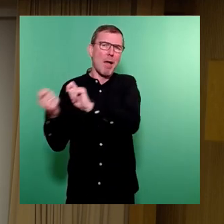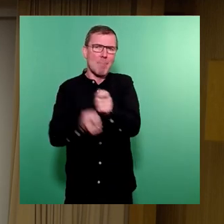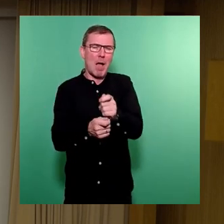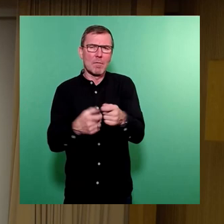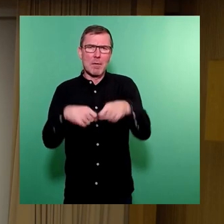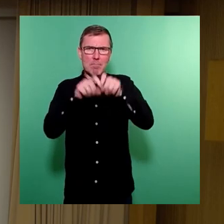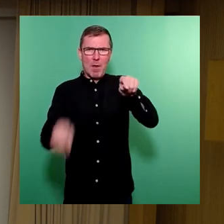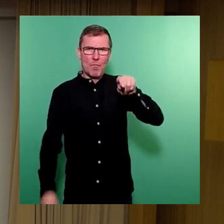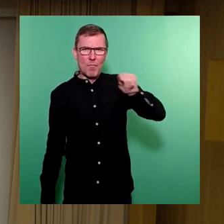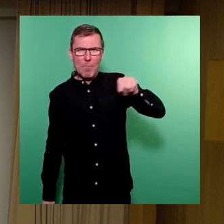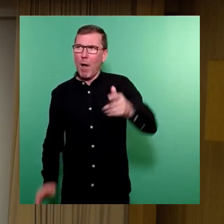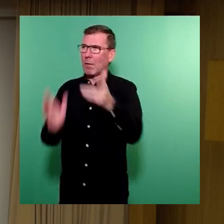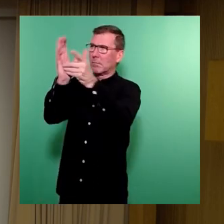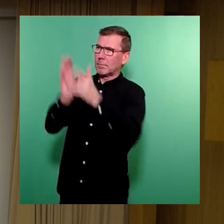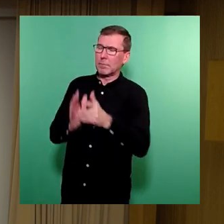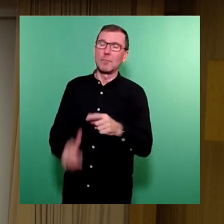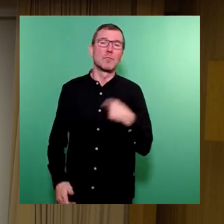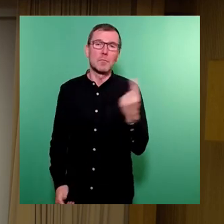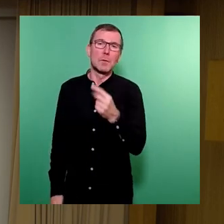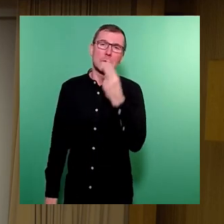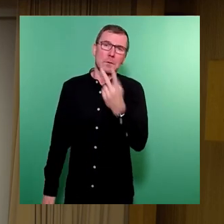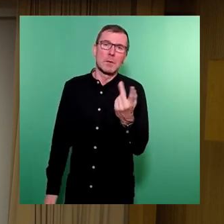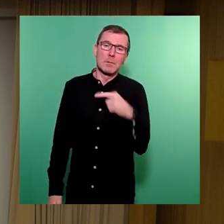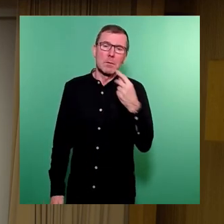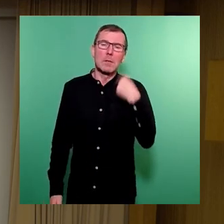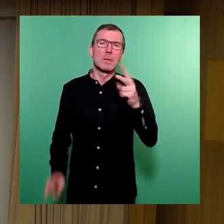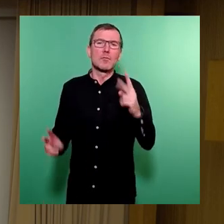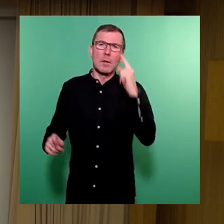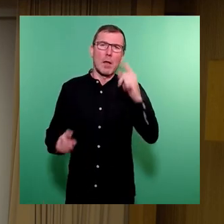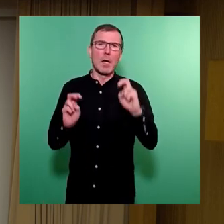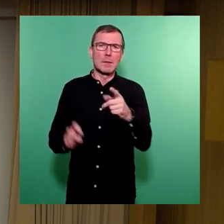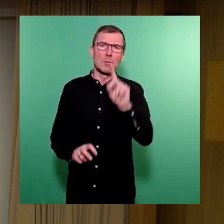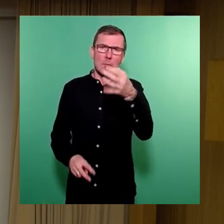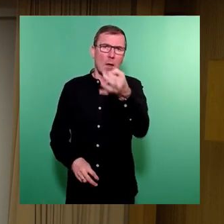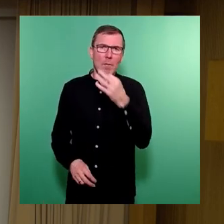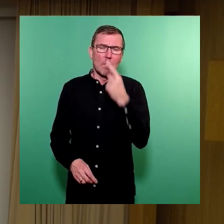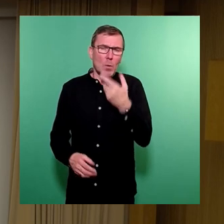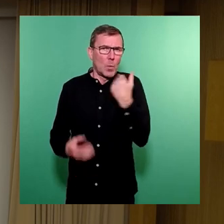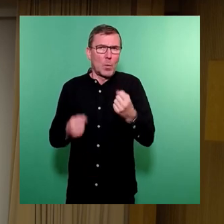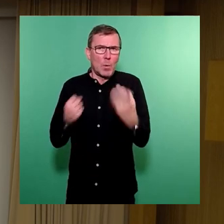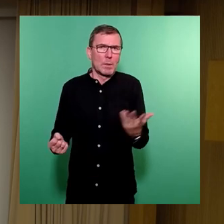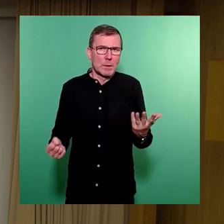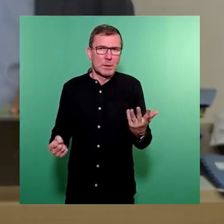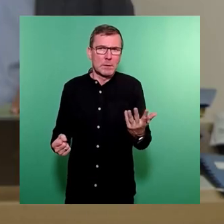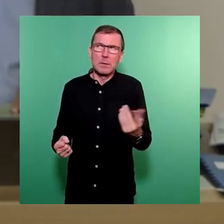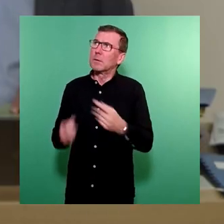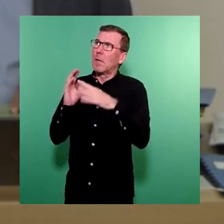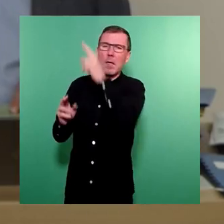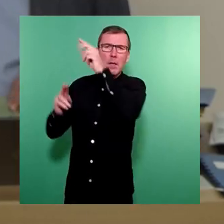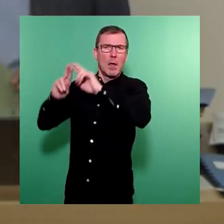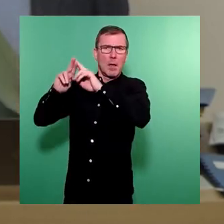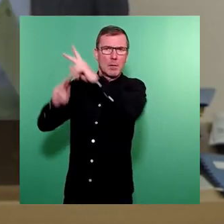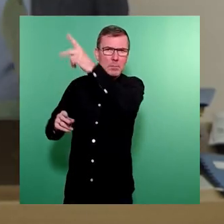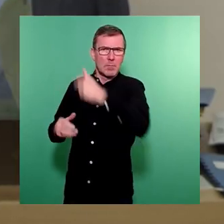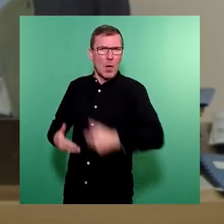Und wir werden hier sehen, dann können Sie im Zweifel zur nächsten Stadtratssitzung nachfragen, wenn es nicht geschehen ist, dass bis dahin eben